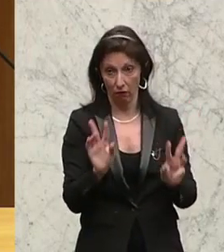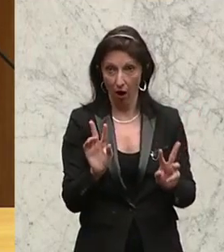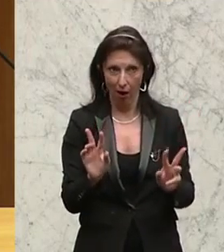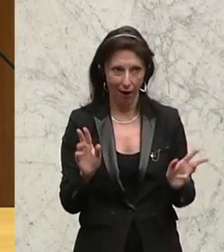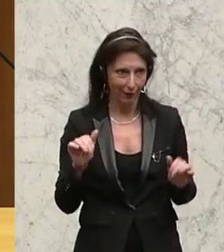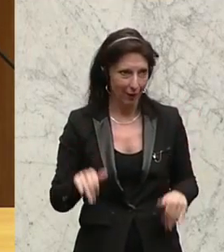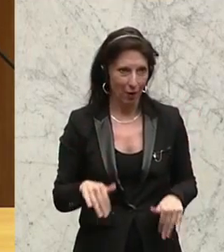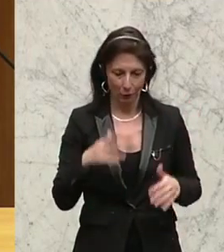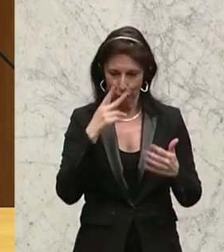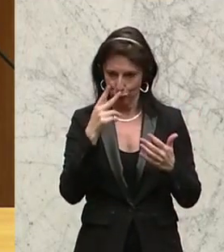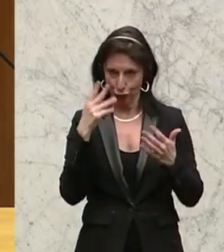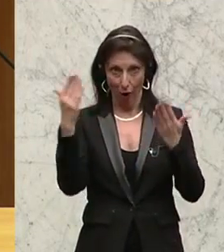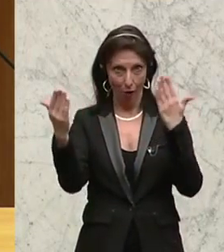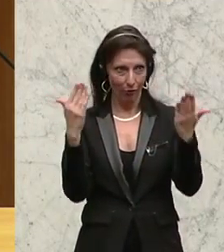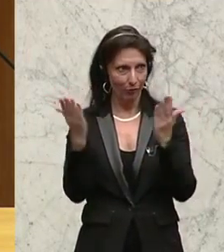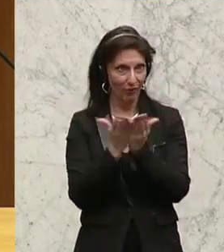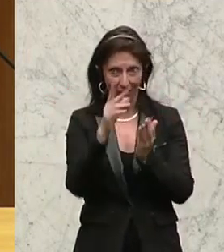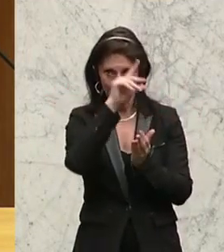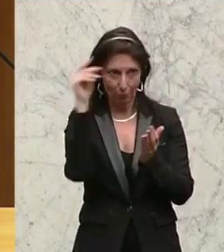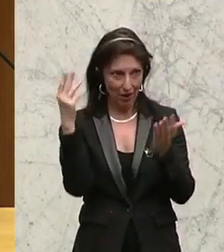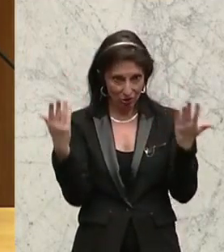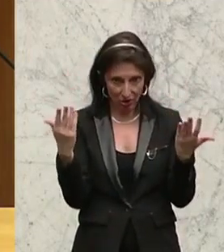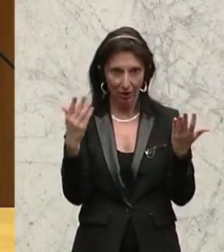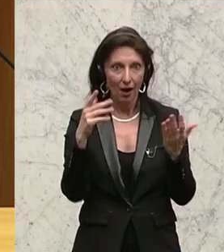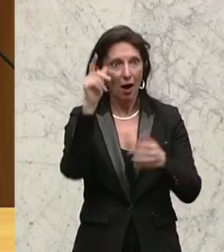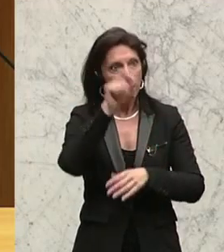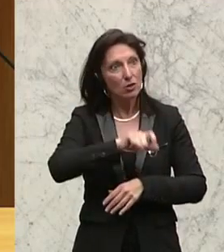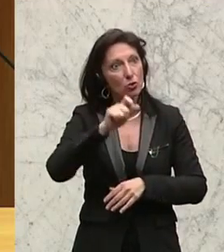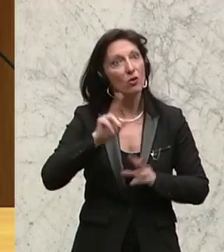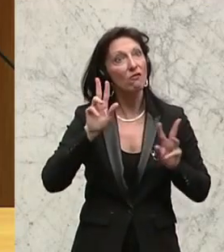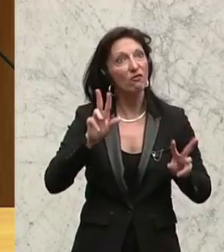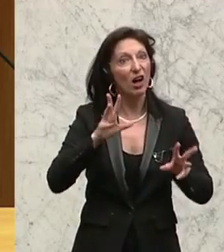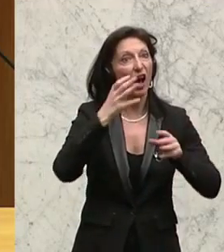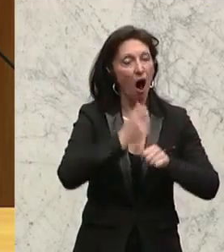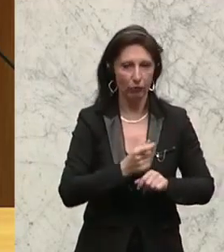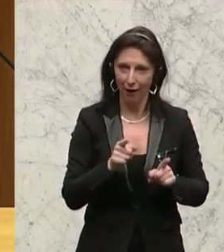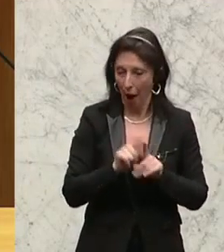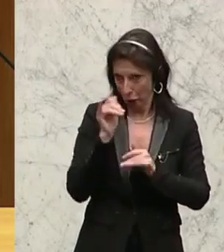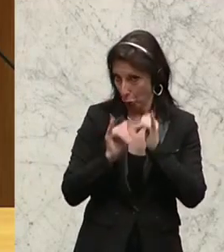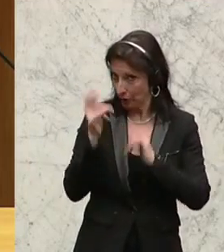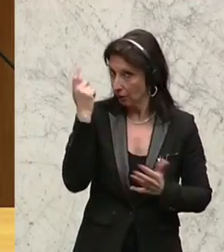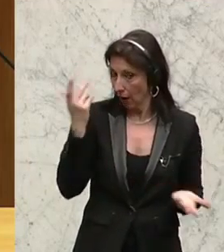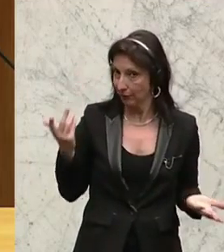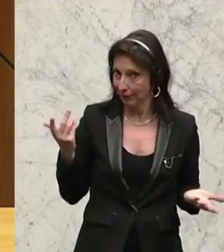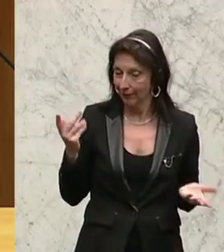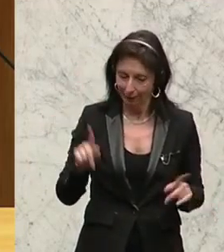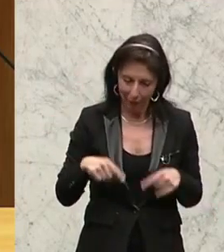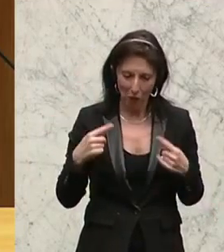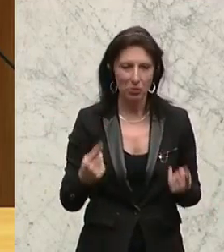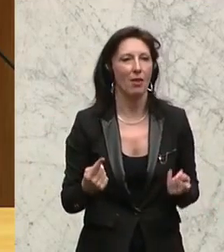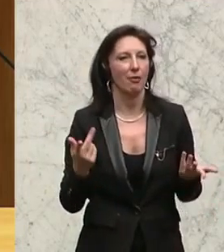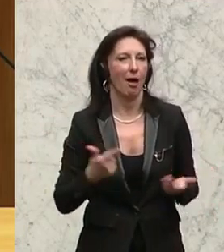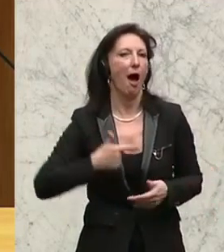mit den Menschen in Relation setzen, die sich tatsächlich hier aufhalten. Würden auch Touristen dazu zählen. Und das würde natürlich den Anteil